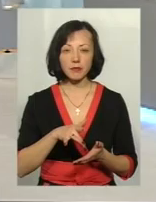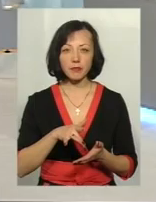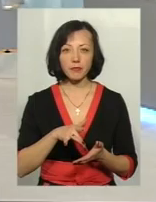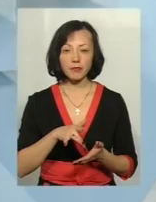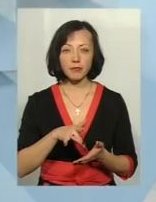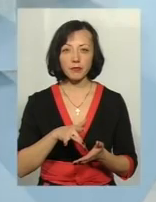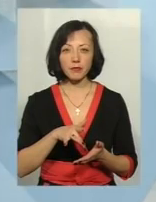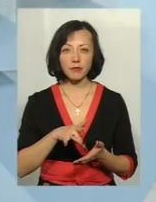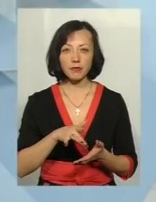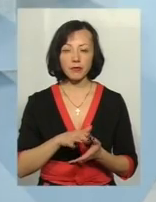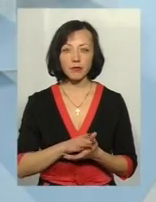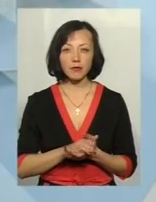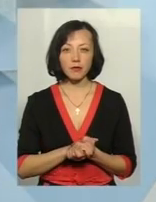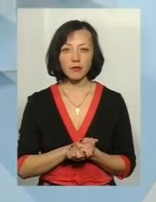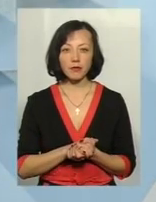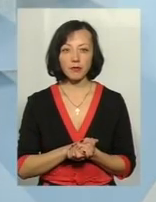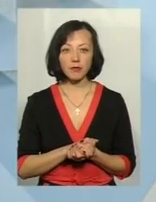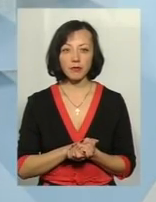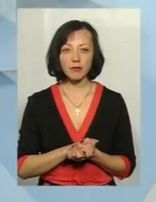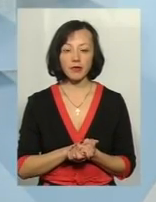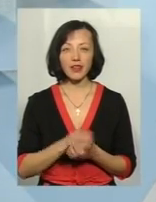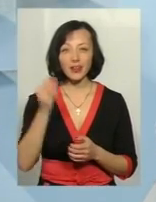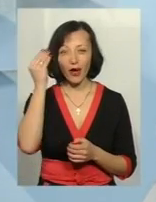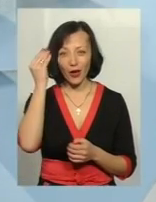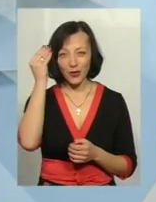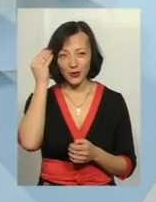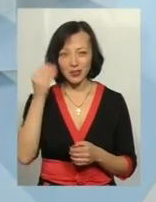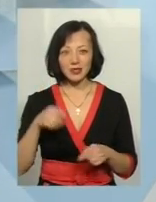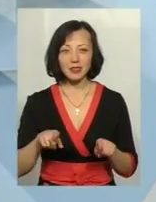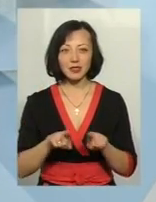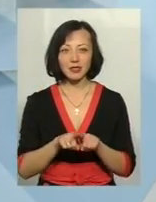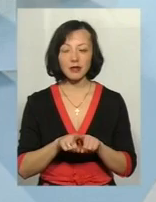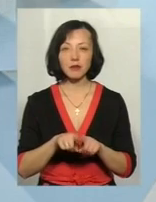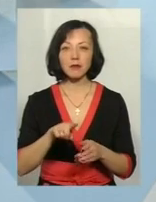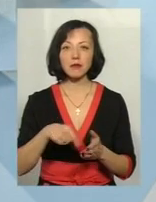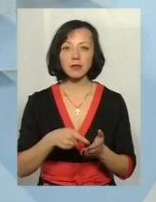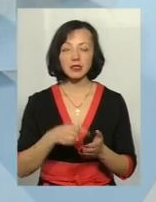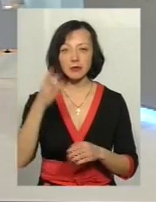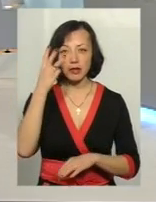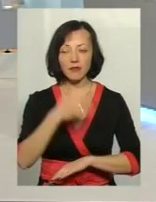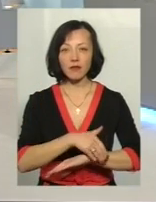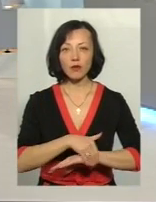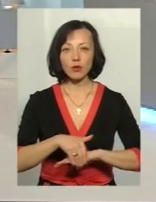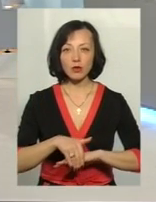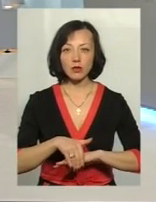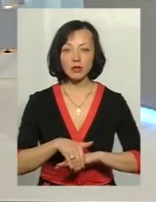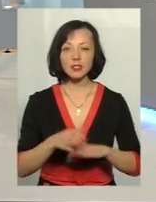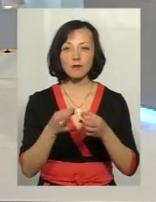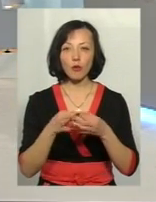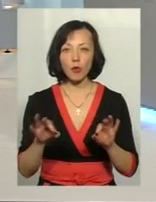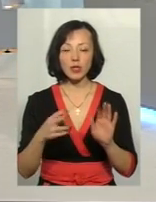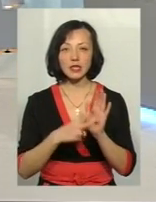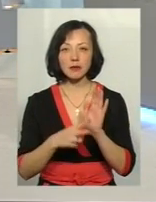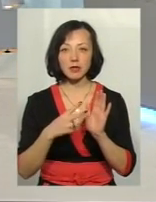знаходиться в місті Хмельницькому, вулиця Свободи,